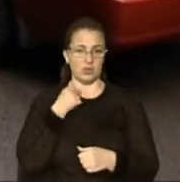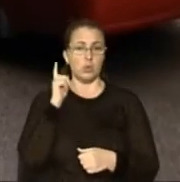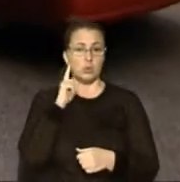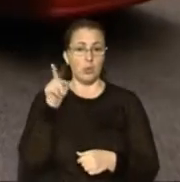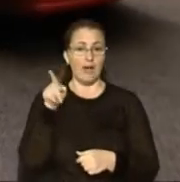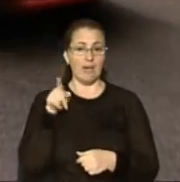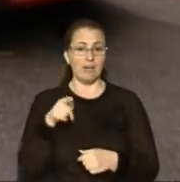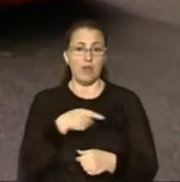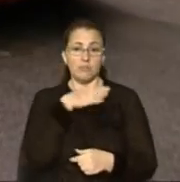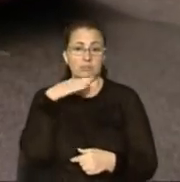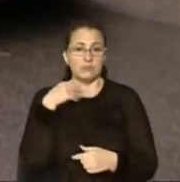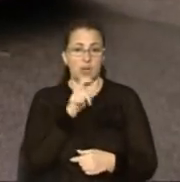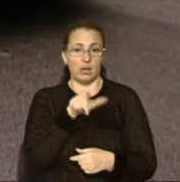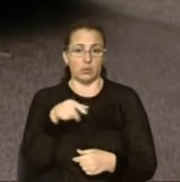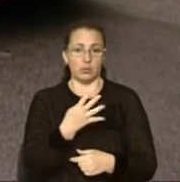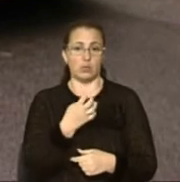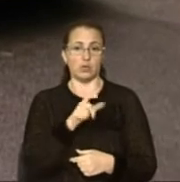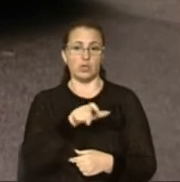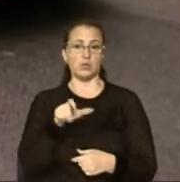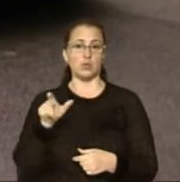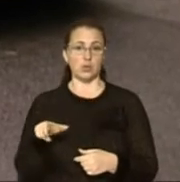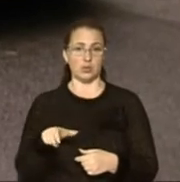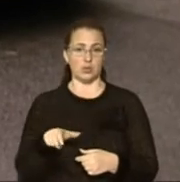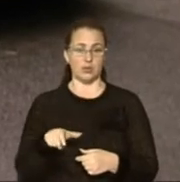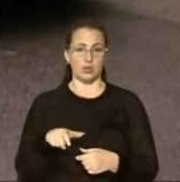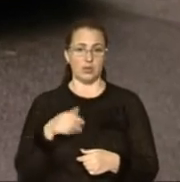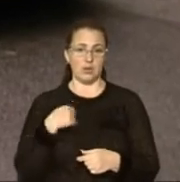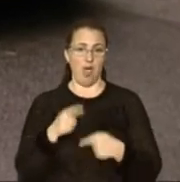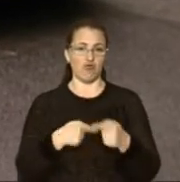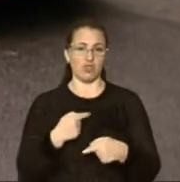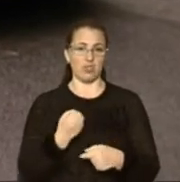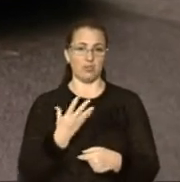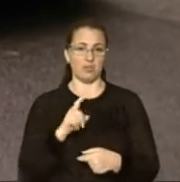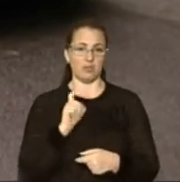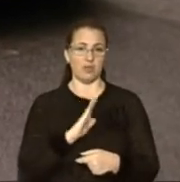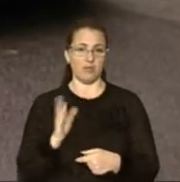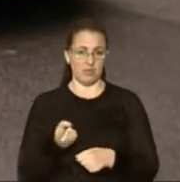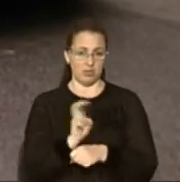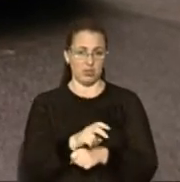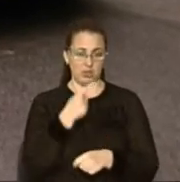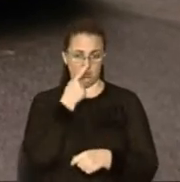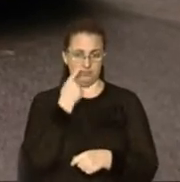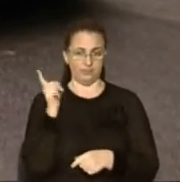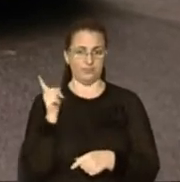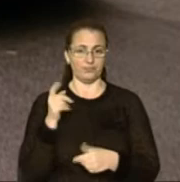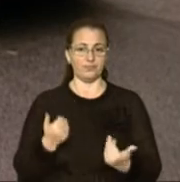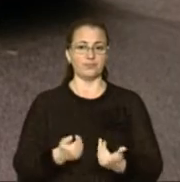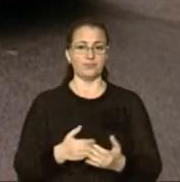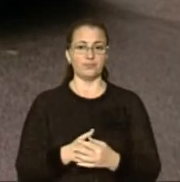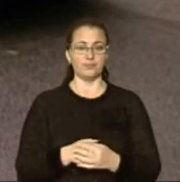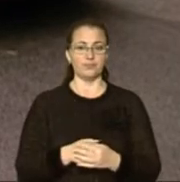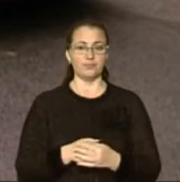там стільки людей, там 400 чоловік. Ну і я через 15 хвилин прийшла, бо я тут на позеленій живу.